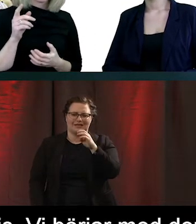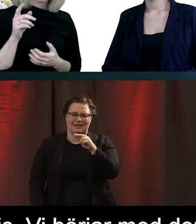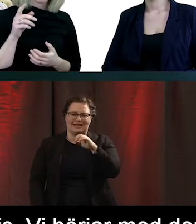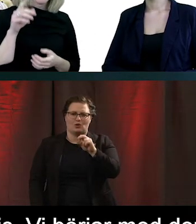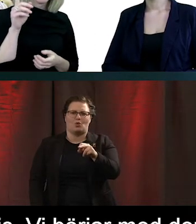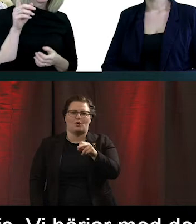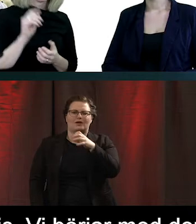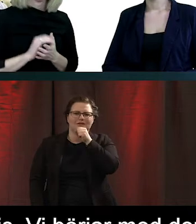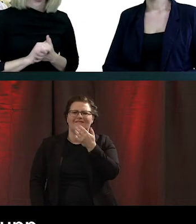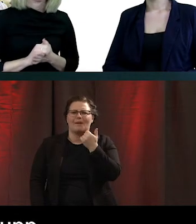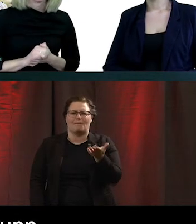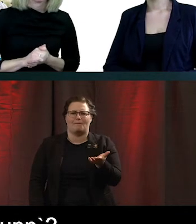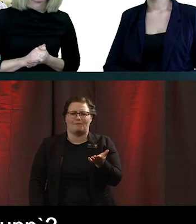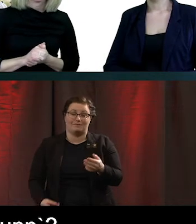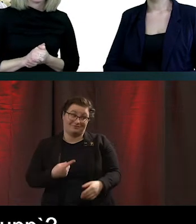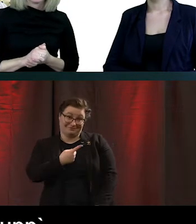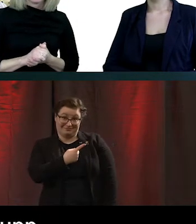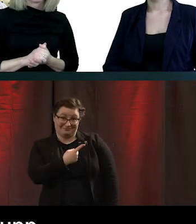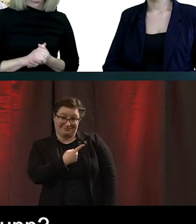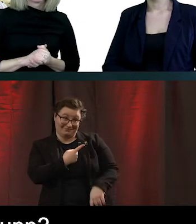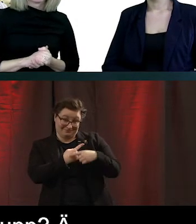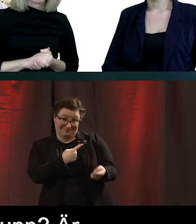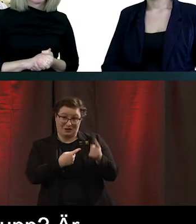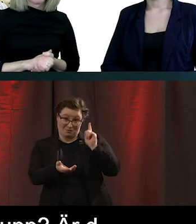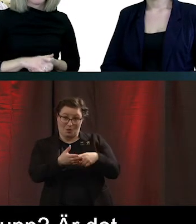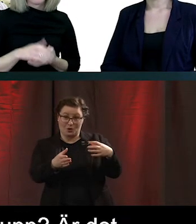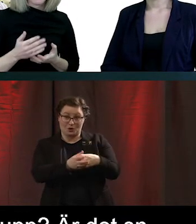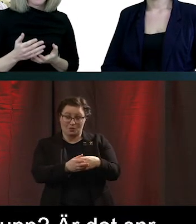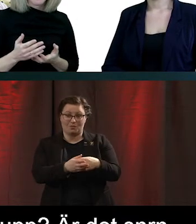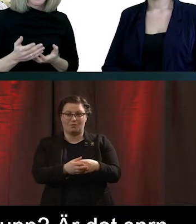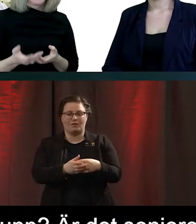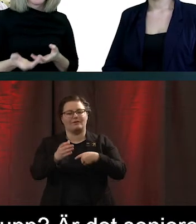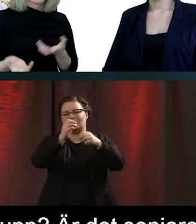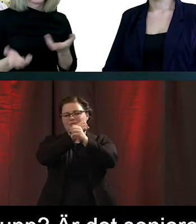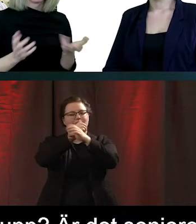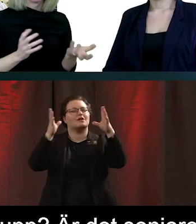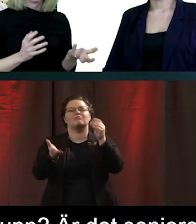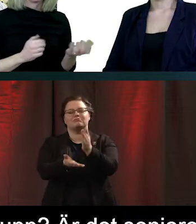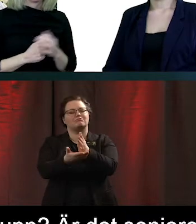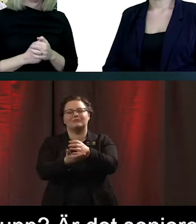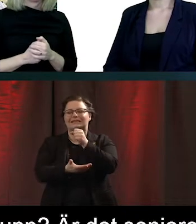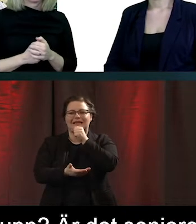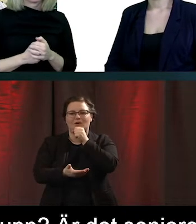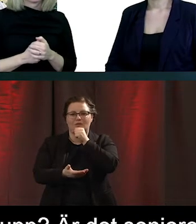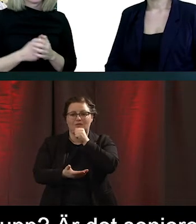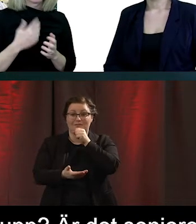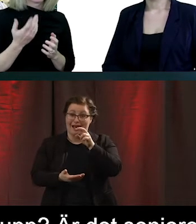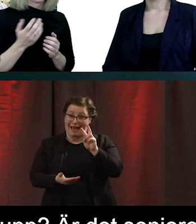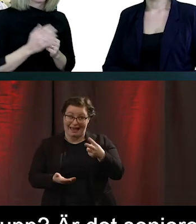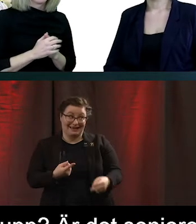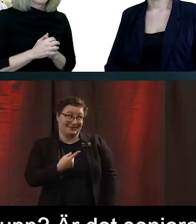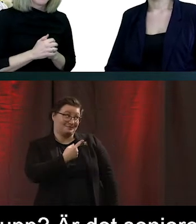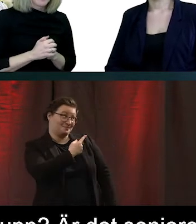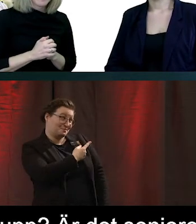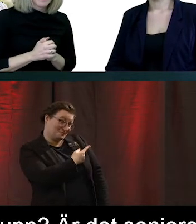vår målgrupp? Är den här klassiska bilden av senioren som vi har framför oss nu? Eller kan det vara att den här